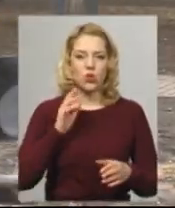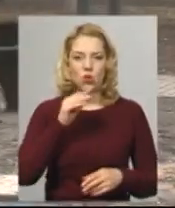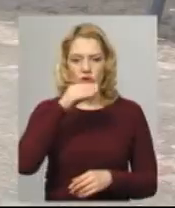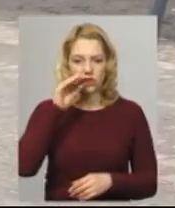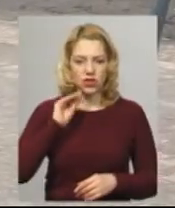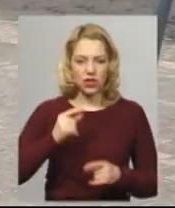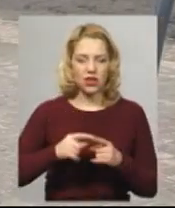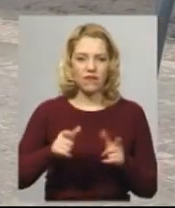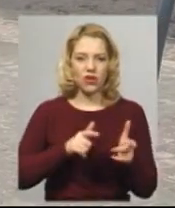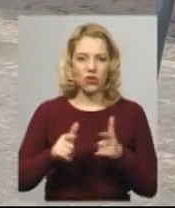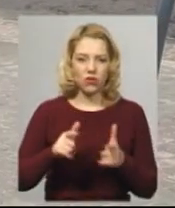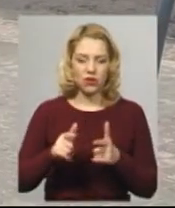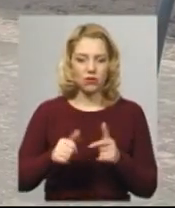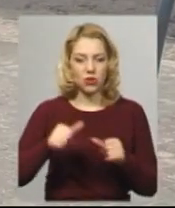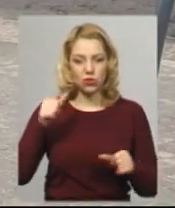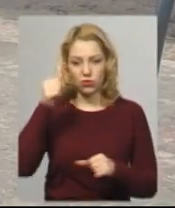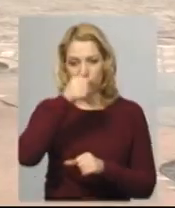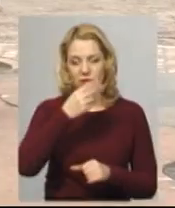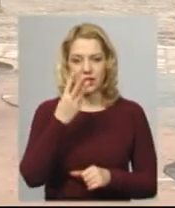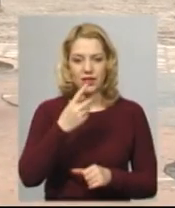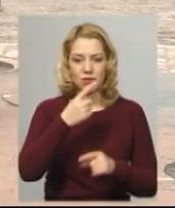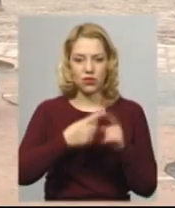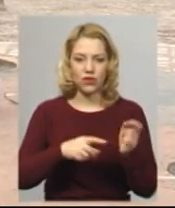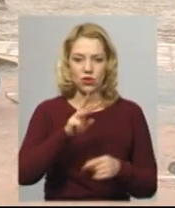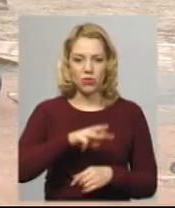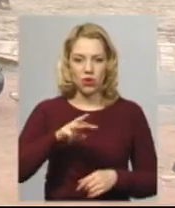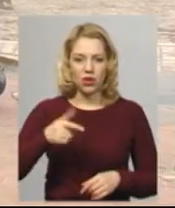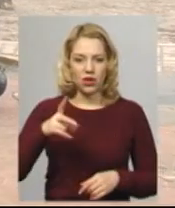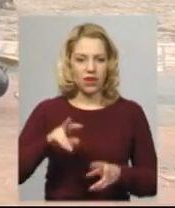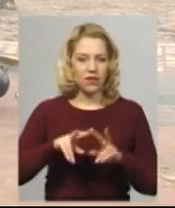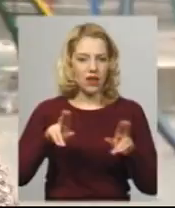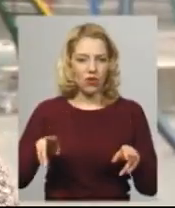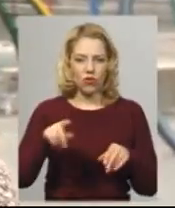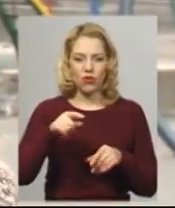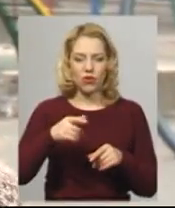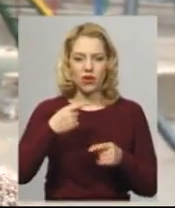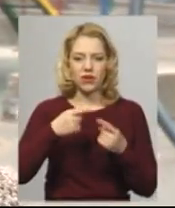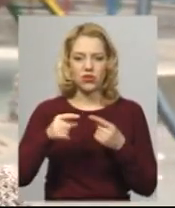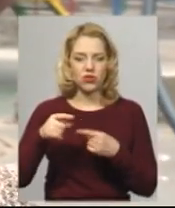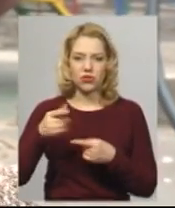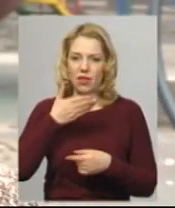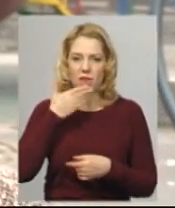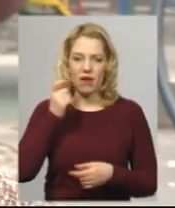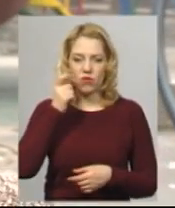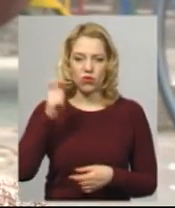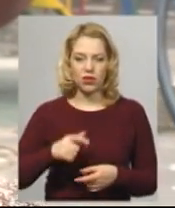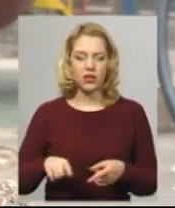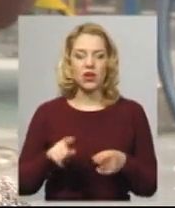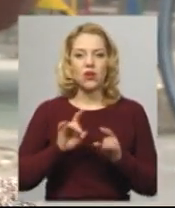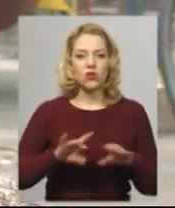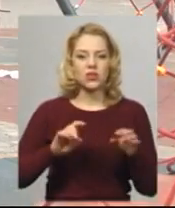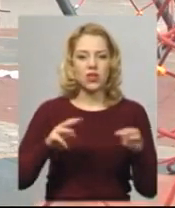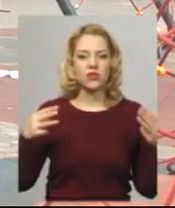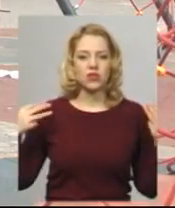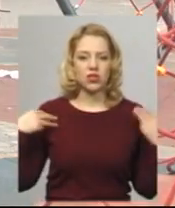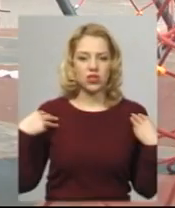минулого року. Його вартість – 3,5 мільйона гривень і аналогів в Україні поки що немає, каже начальник міського управління житлово-комунального господарства Василь